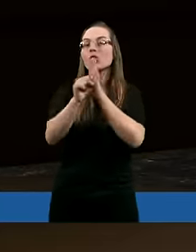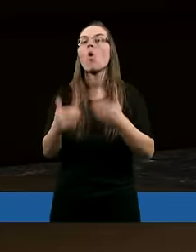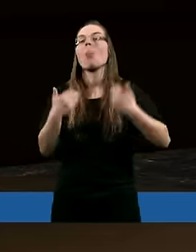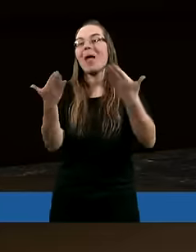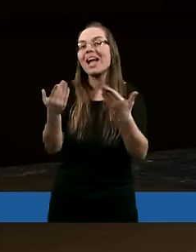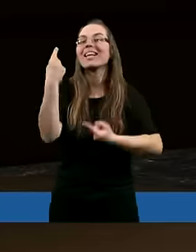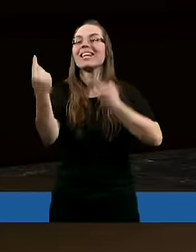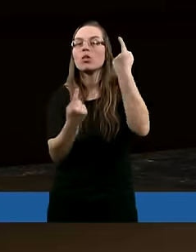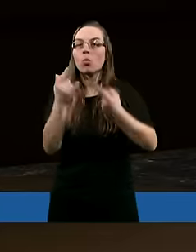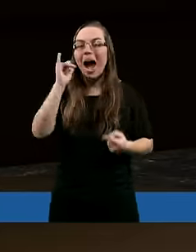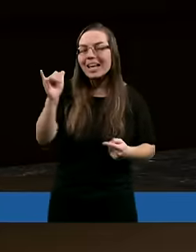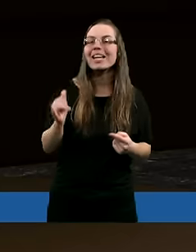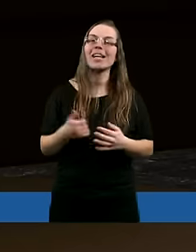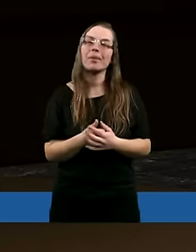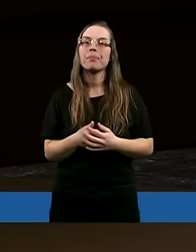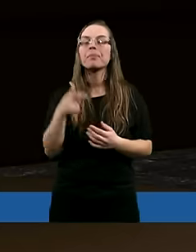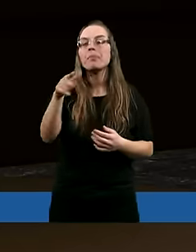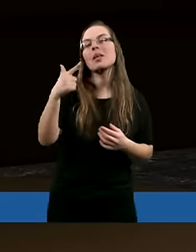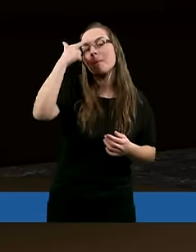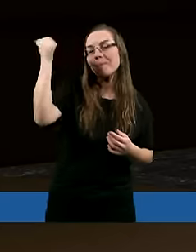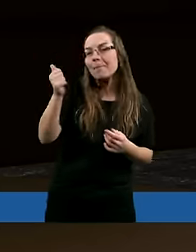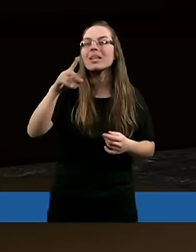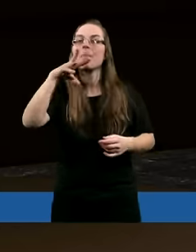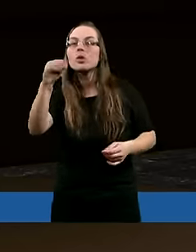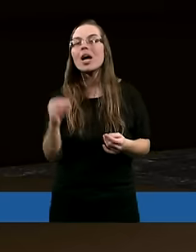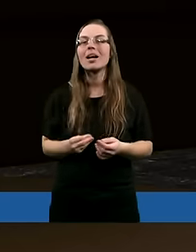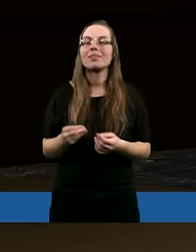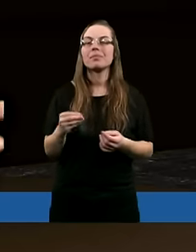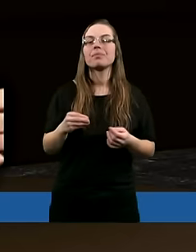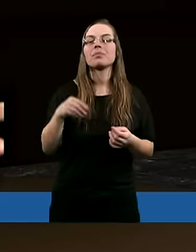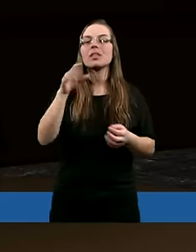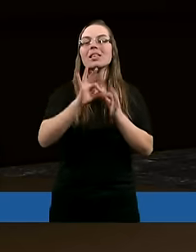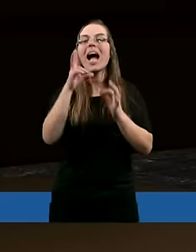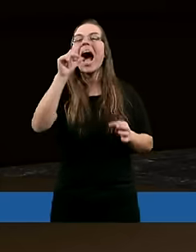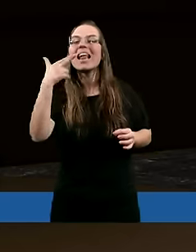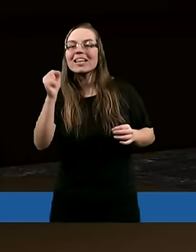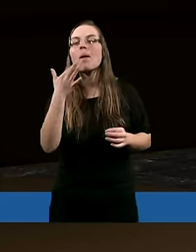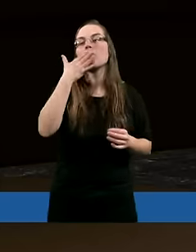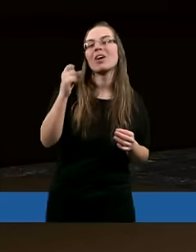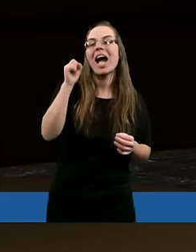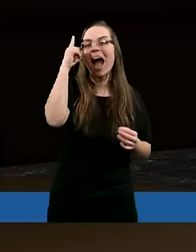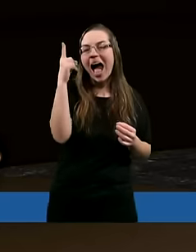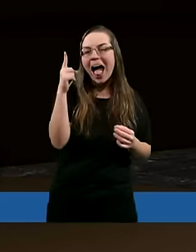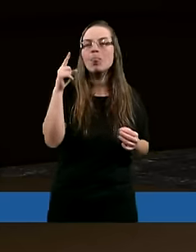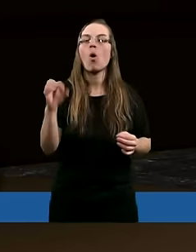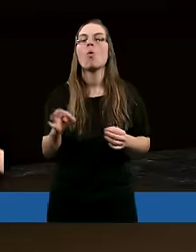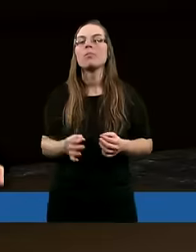sytuacji. Ja pamiętam, że wielokrotnie tu Halinka mówiła, rano